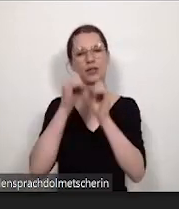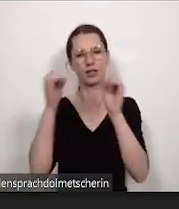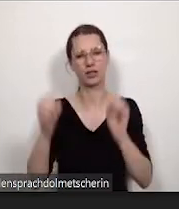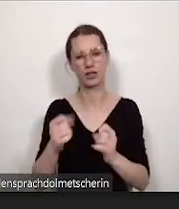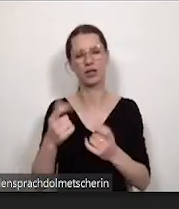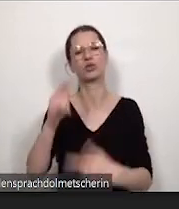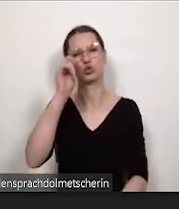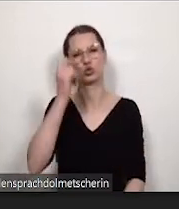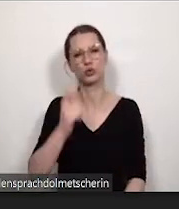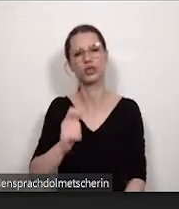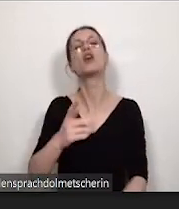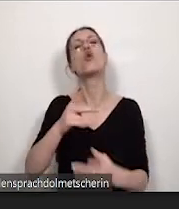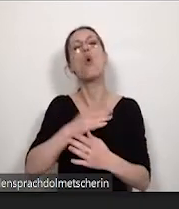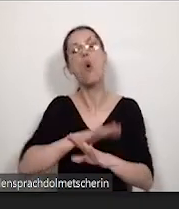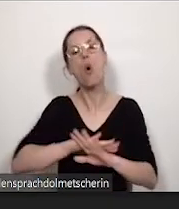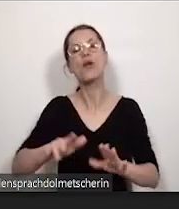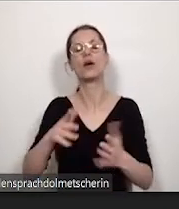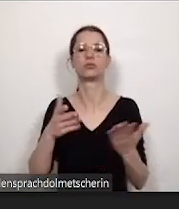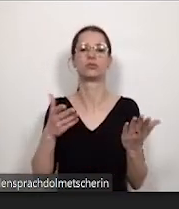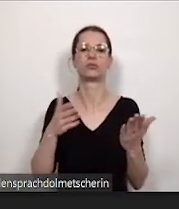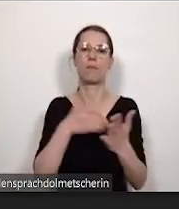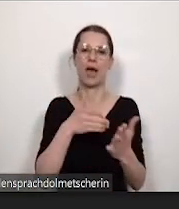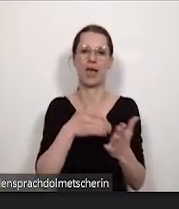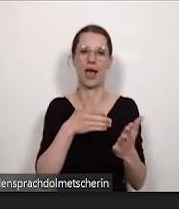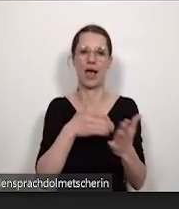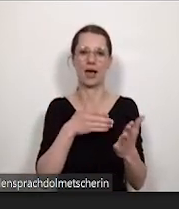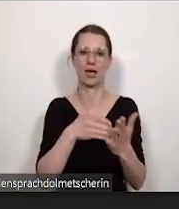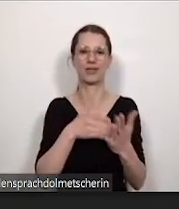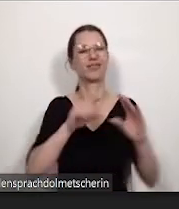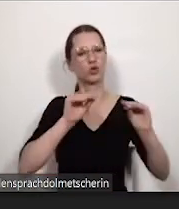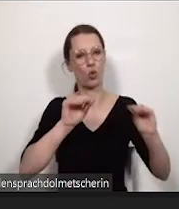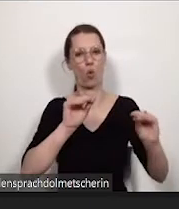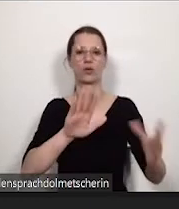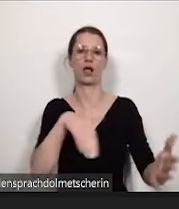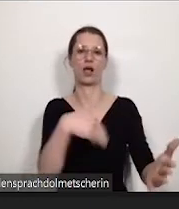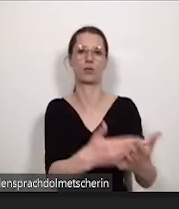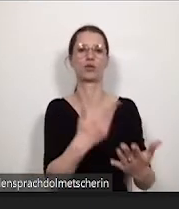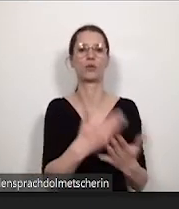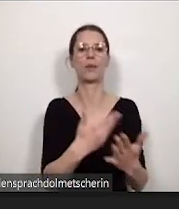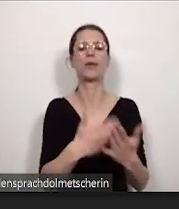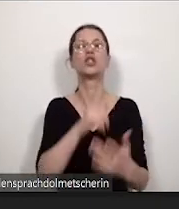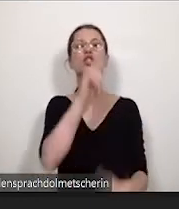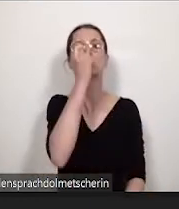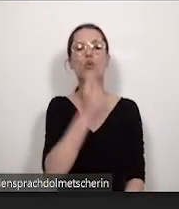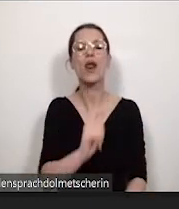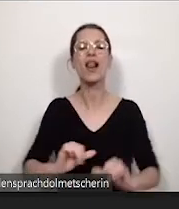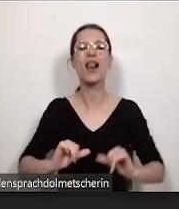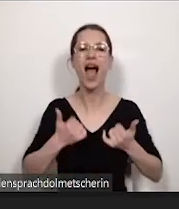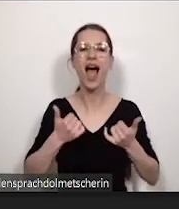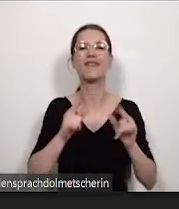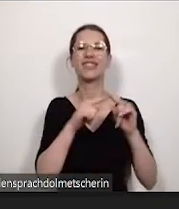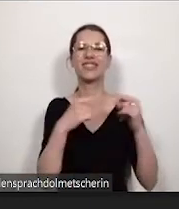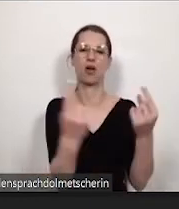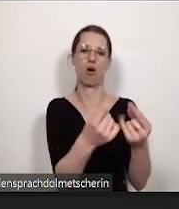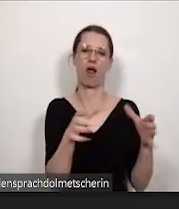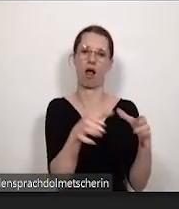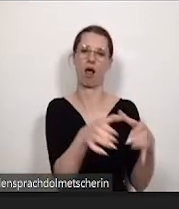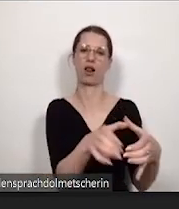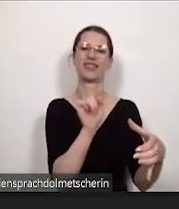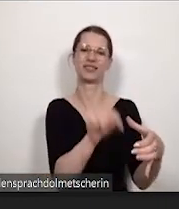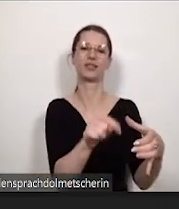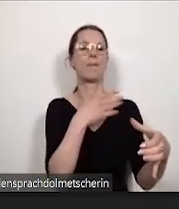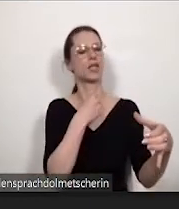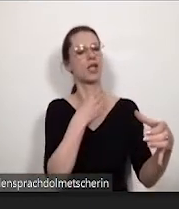Studieren ohne Barrieren genannt im Angebot, wo wir im Student Life Circle auf die Bedarfe der Studierenden